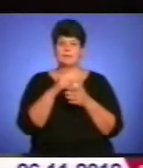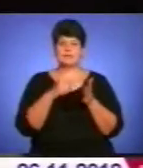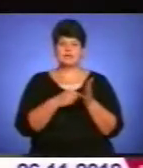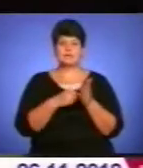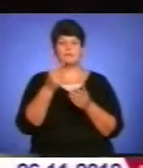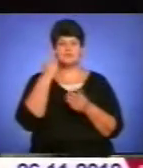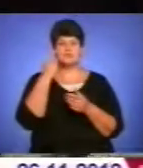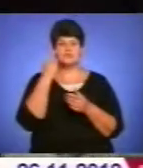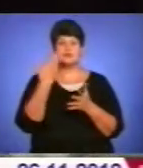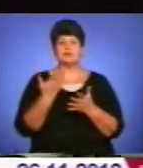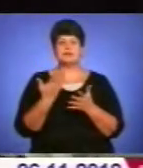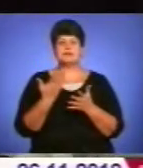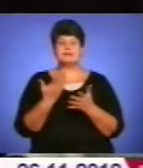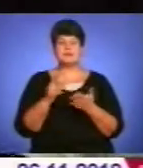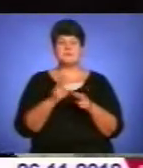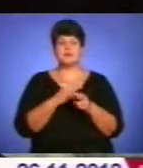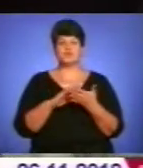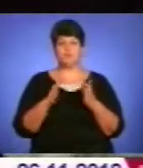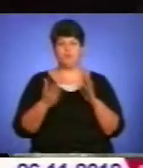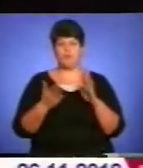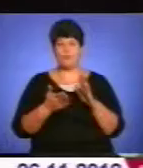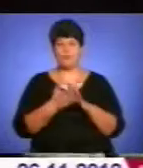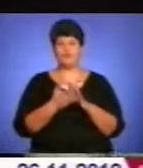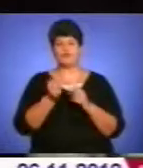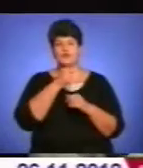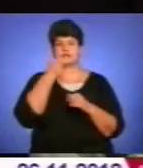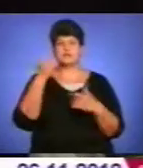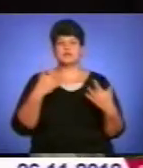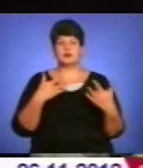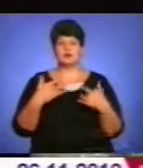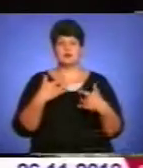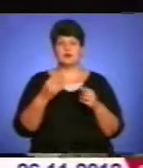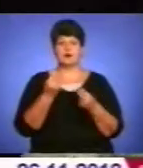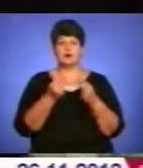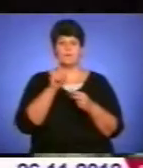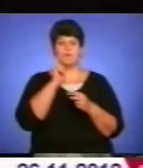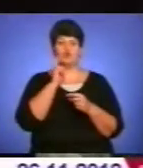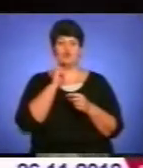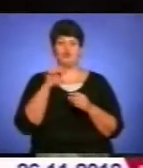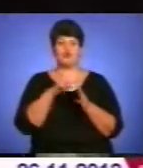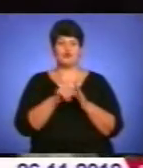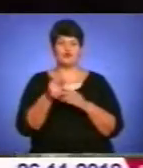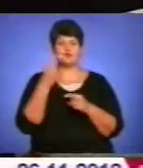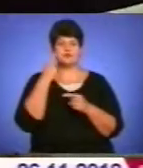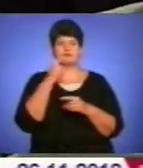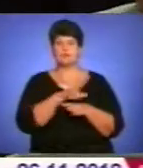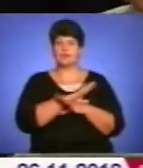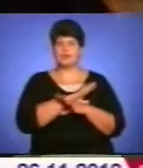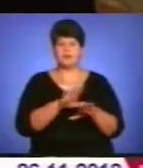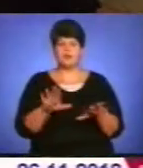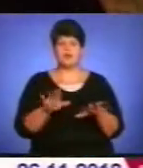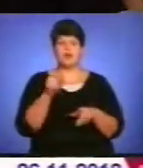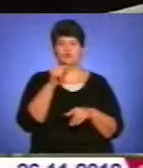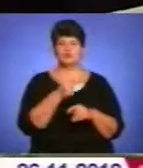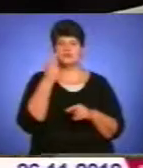Оцінюється, безумовно, якщо в виставі старший актор грає молоду роль, його оцінювати не будуть. А будуть оцінювати